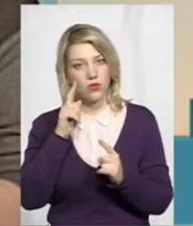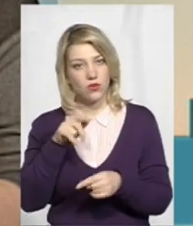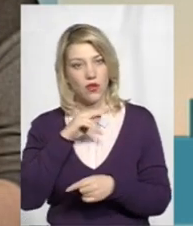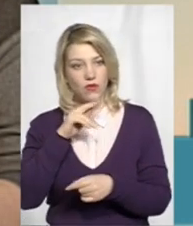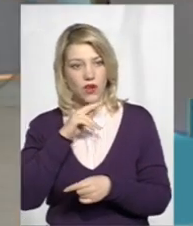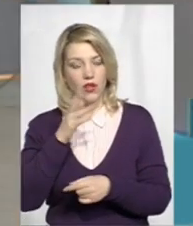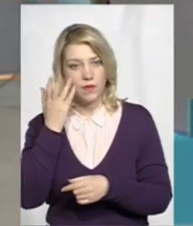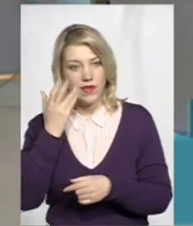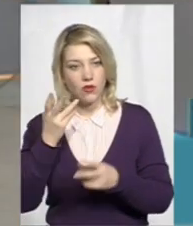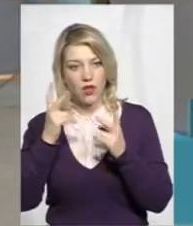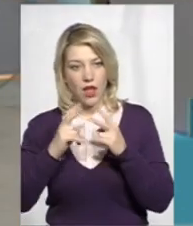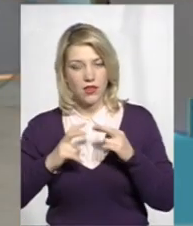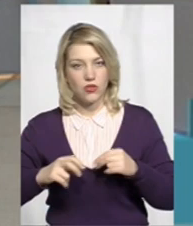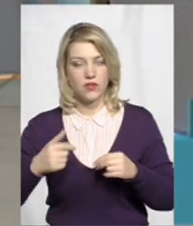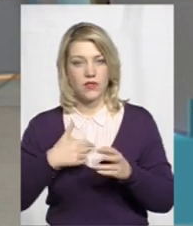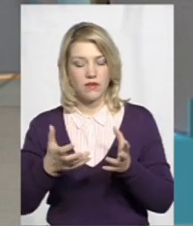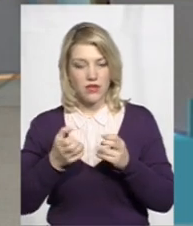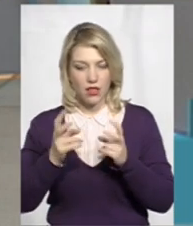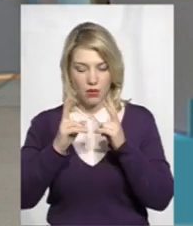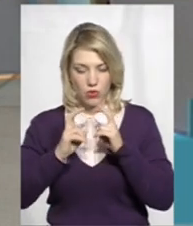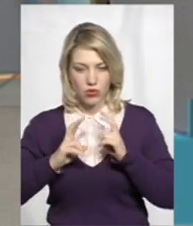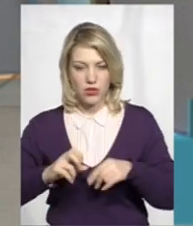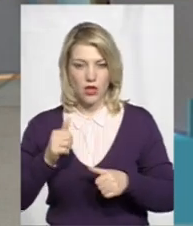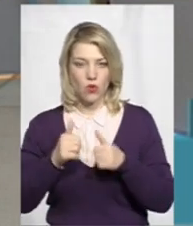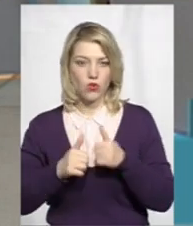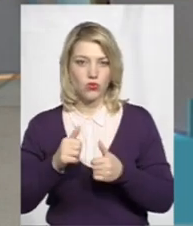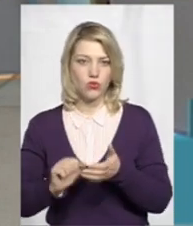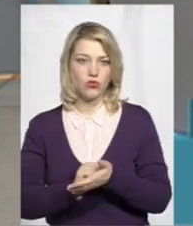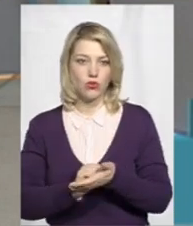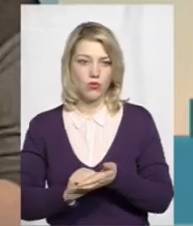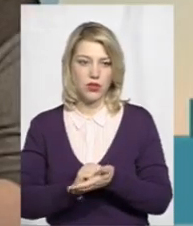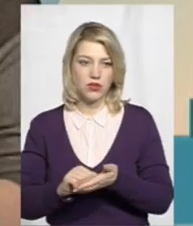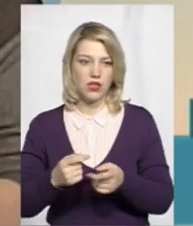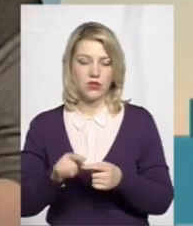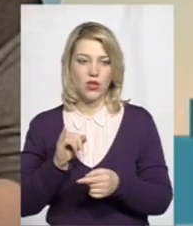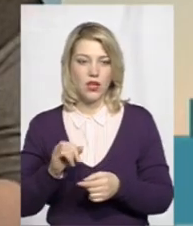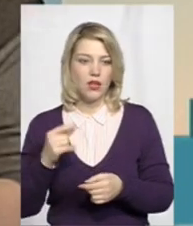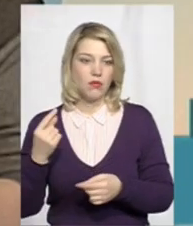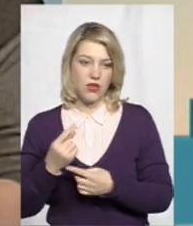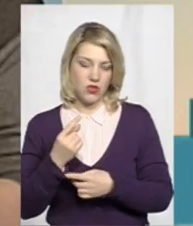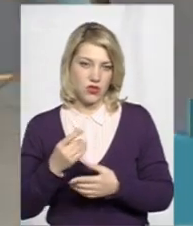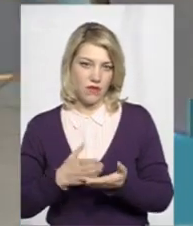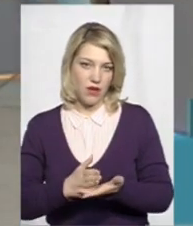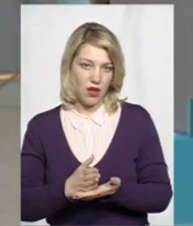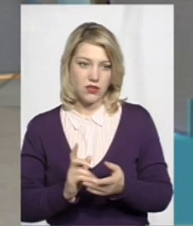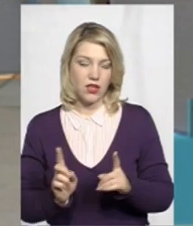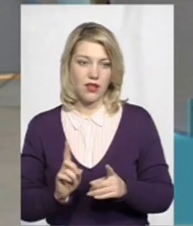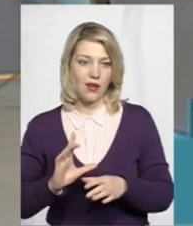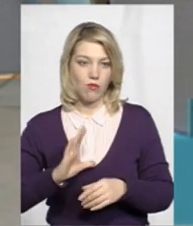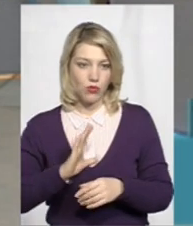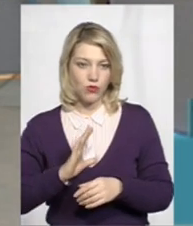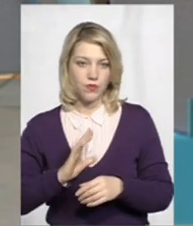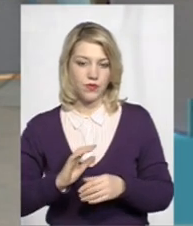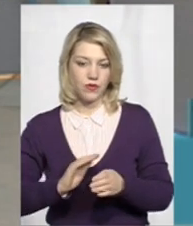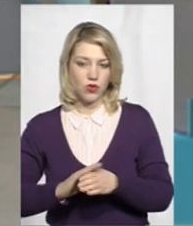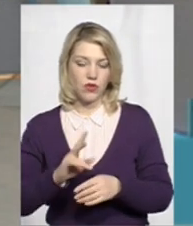увагу, коли аналізувала. Я взяла, проаналізувала конкурсну документацію, тобто перший варіант, який був в лютому